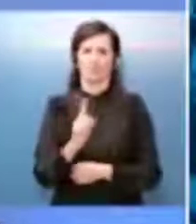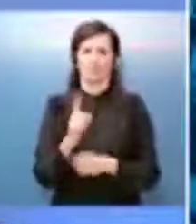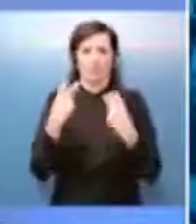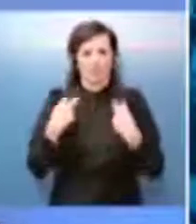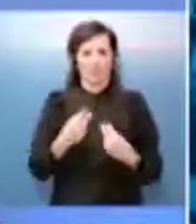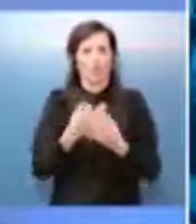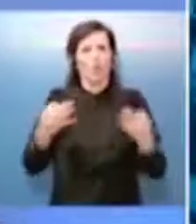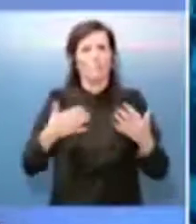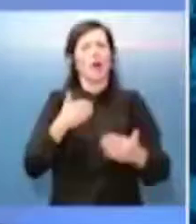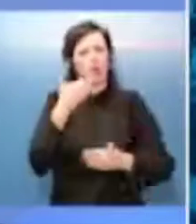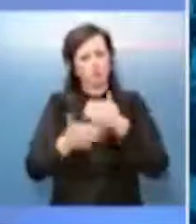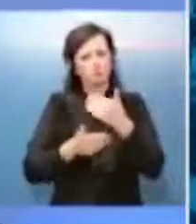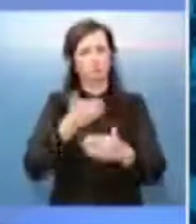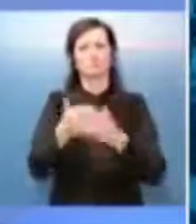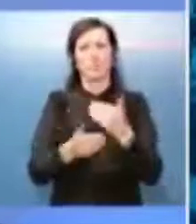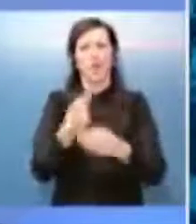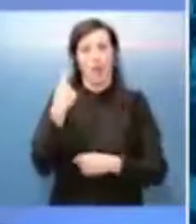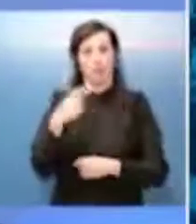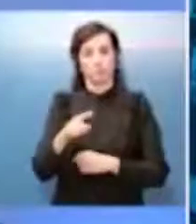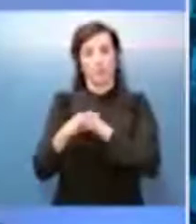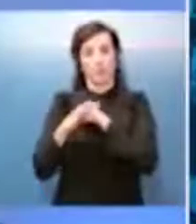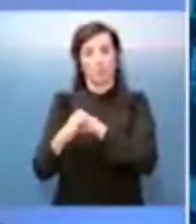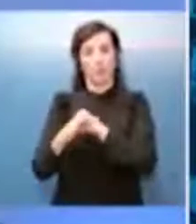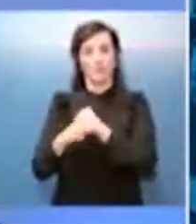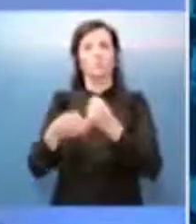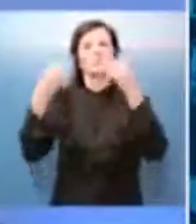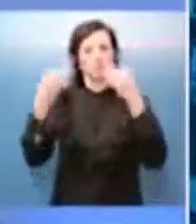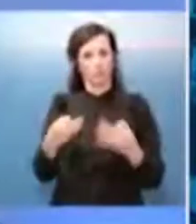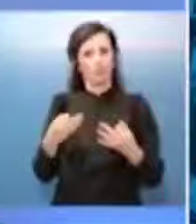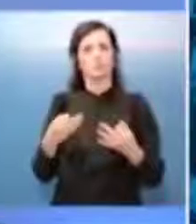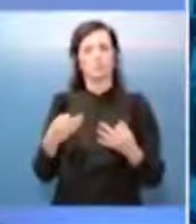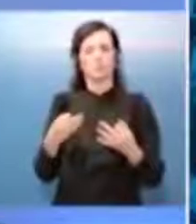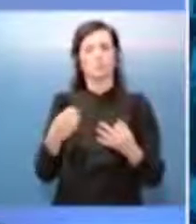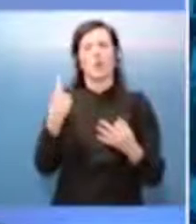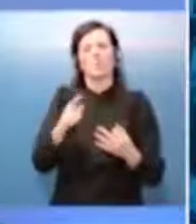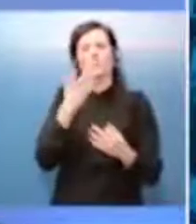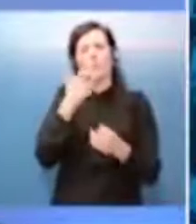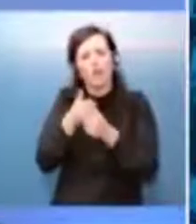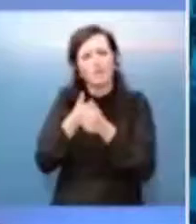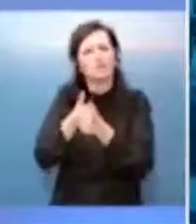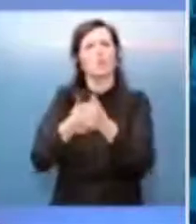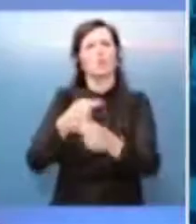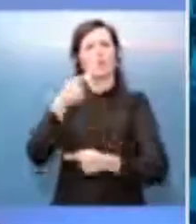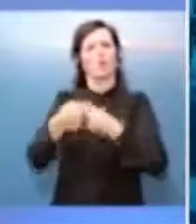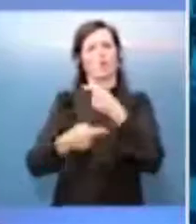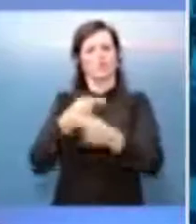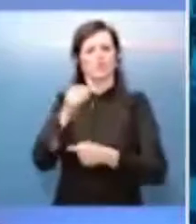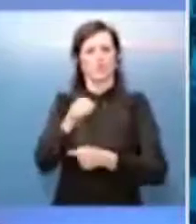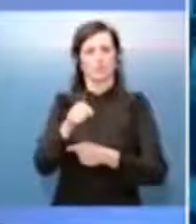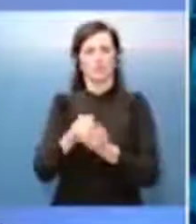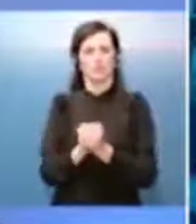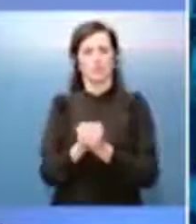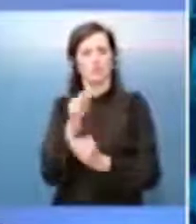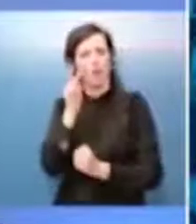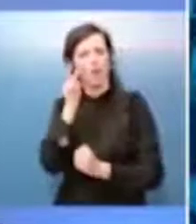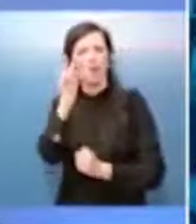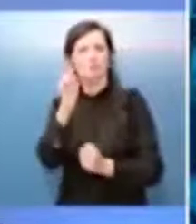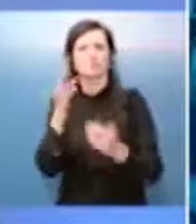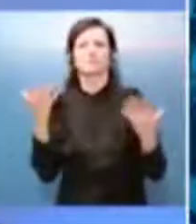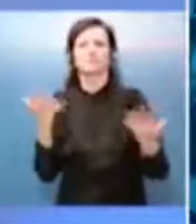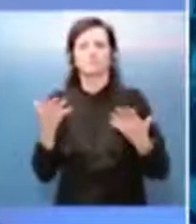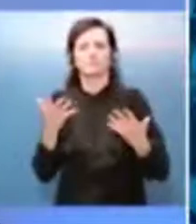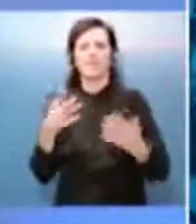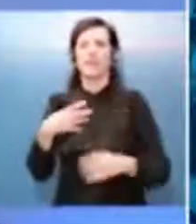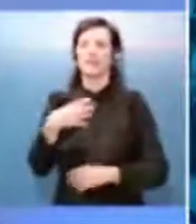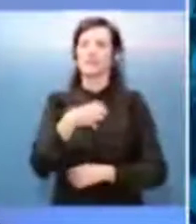domanda però è la seguente, nonostante Draghi per correttezza, bisogna dirlo, insomma ha promesso o comunque ha detto che il governo